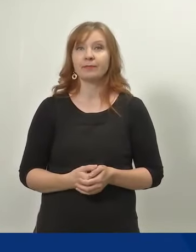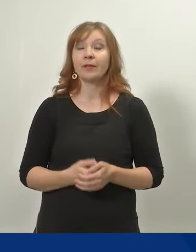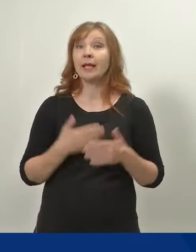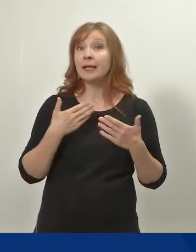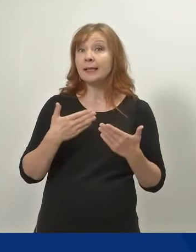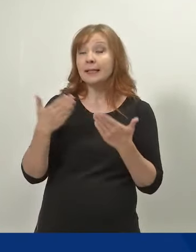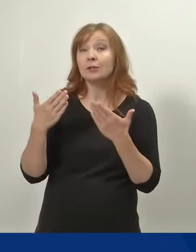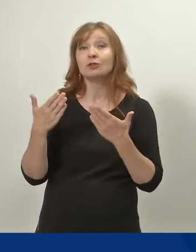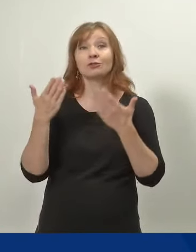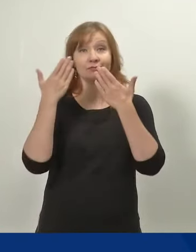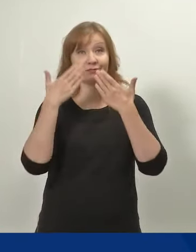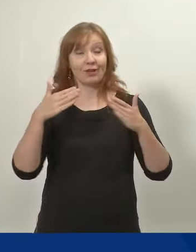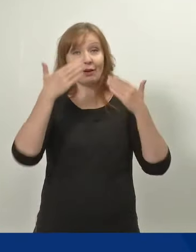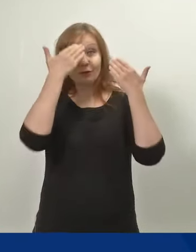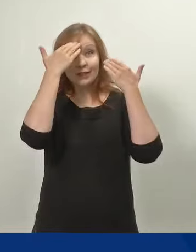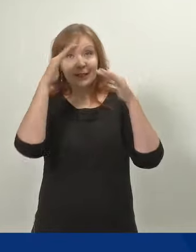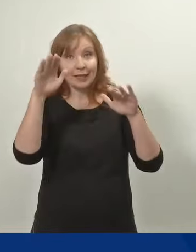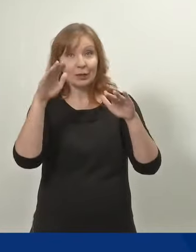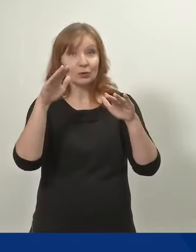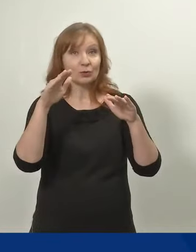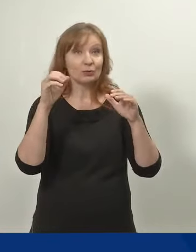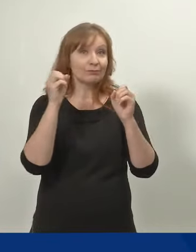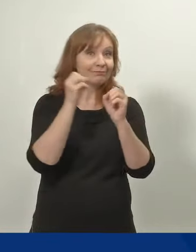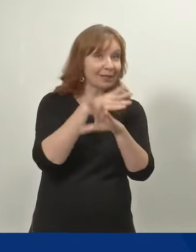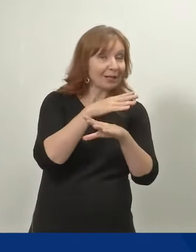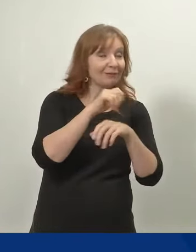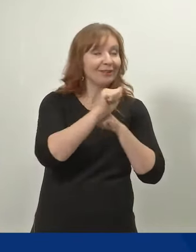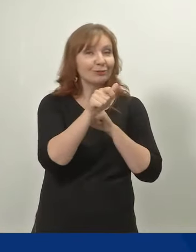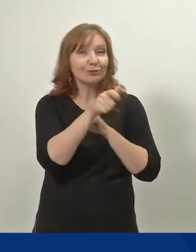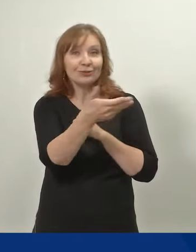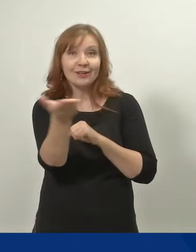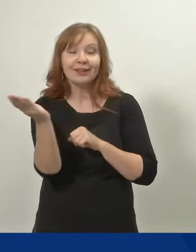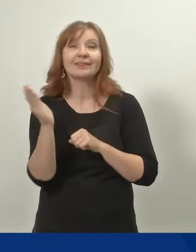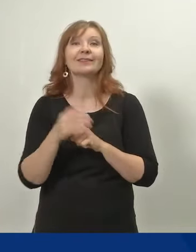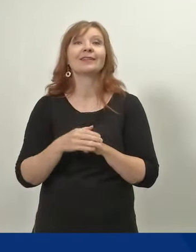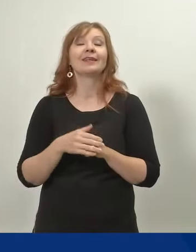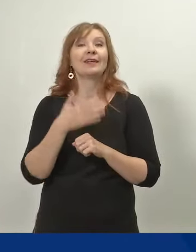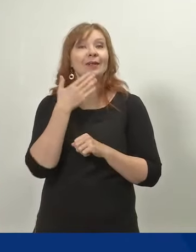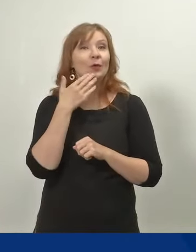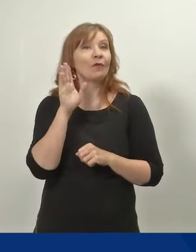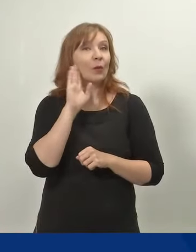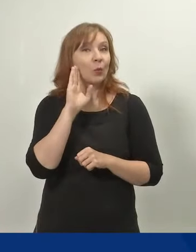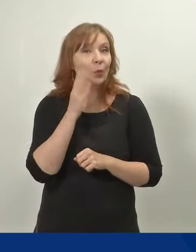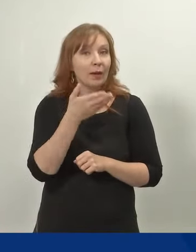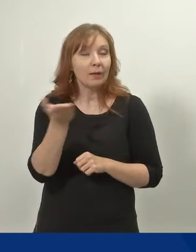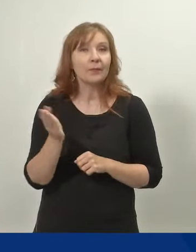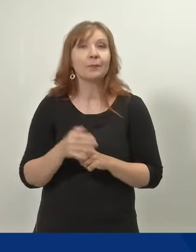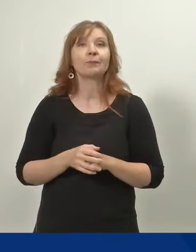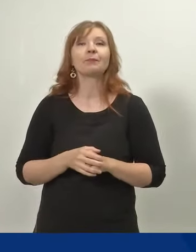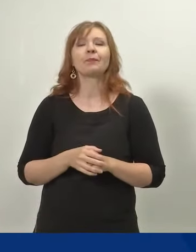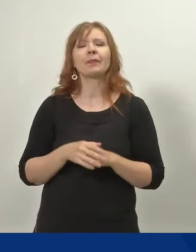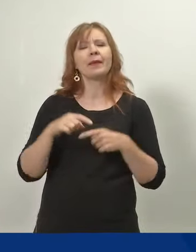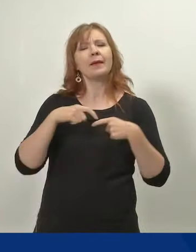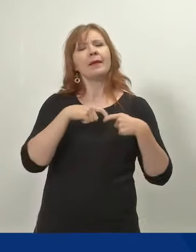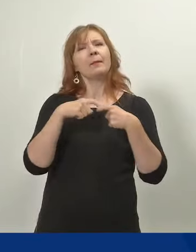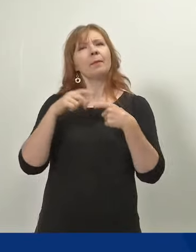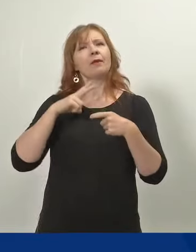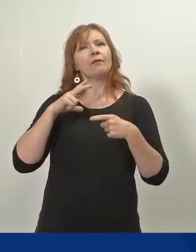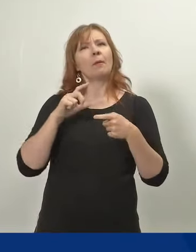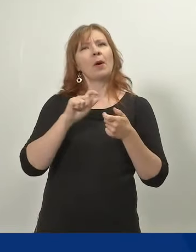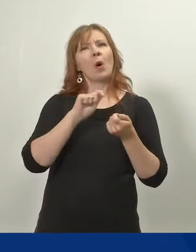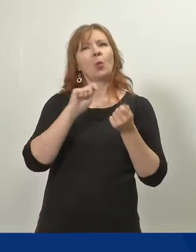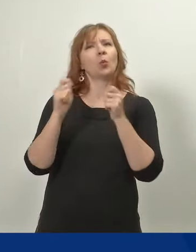arvoisat tiedotusvälineiden edustajat, hyvät kuulijat. Tässä perhevapaauudistuksessa